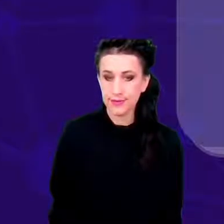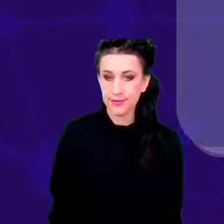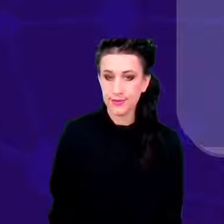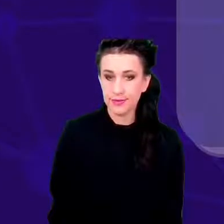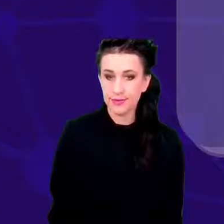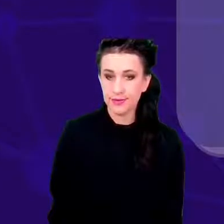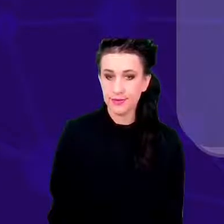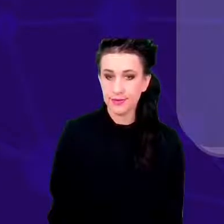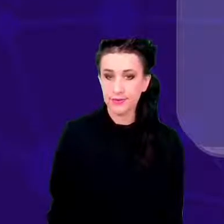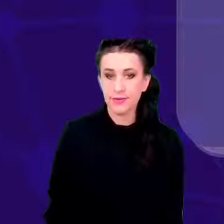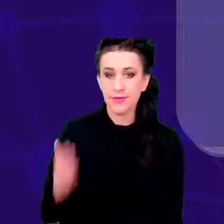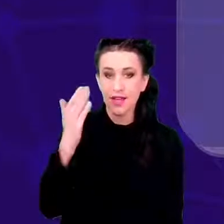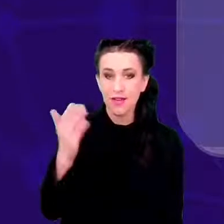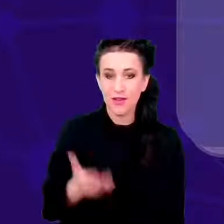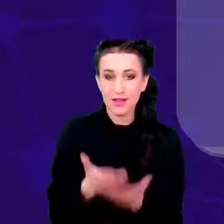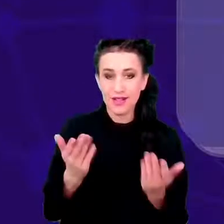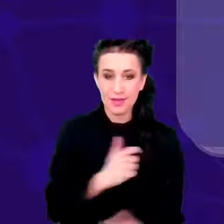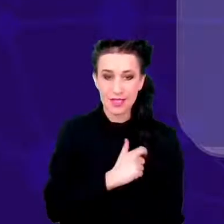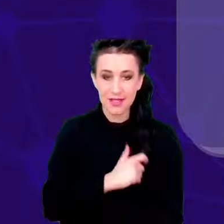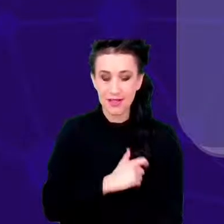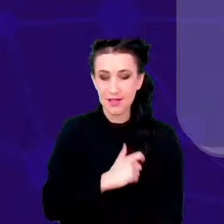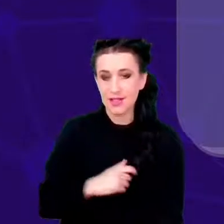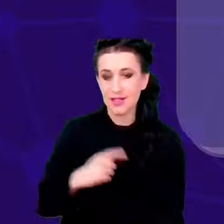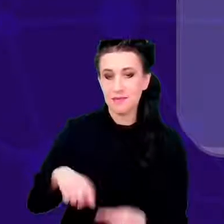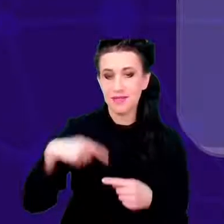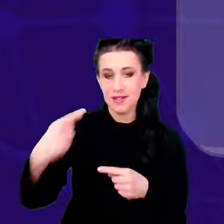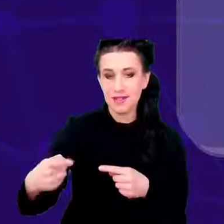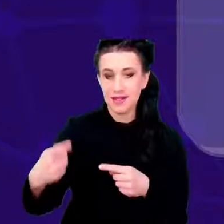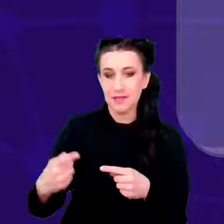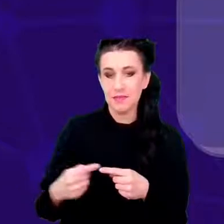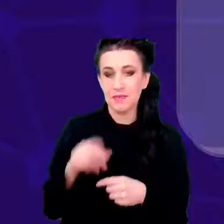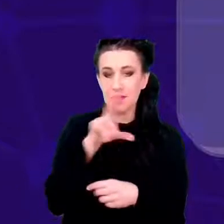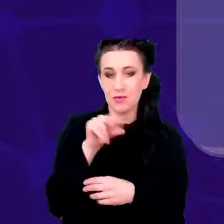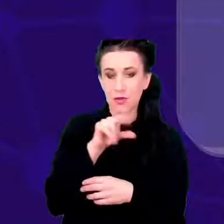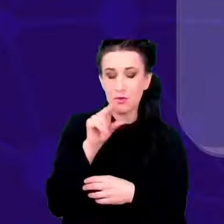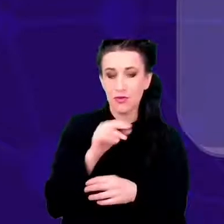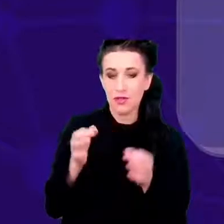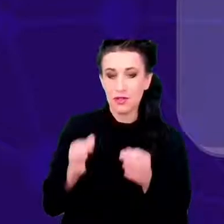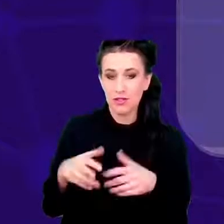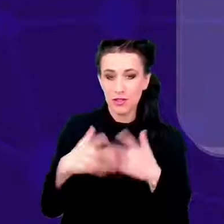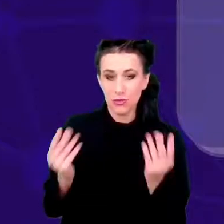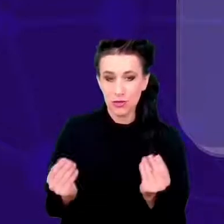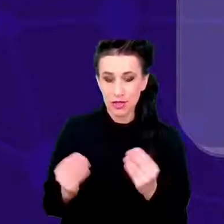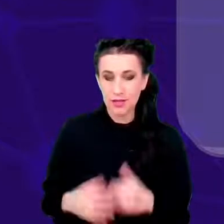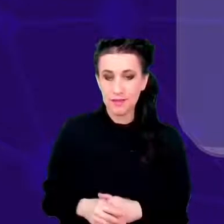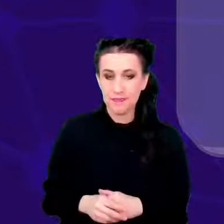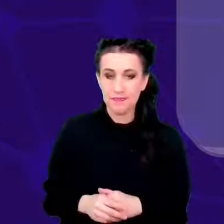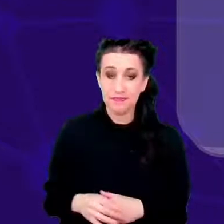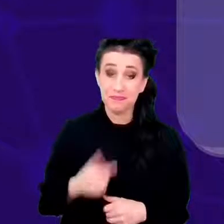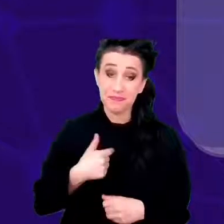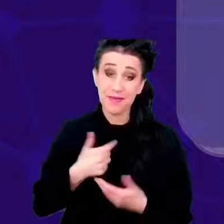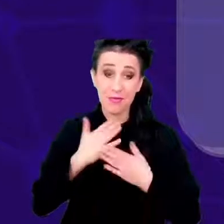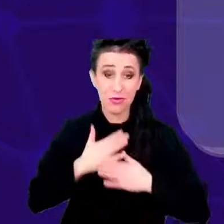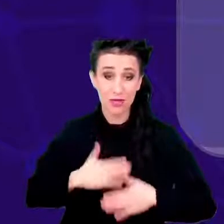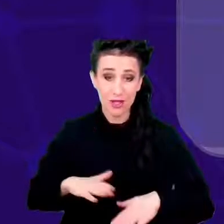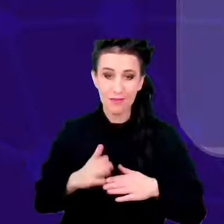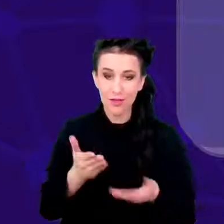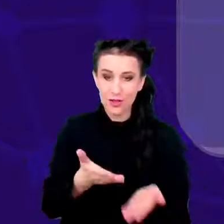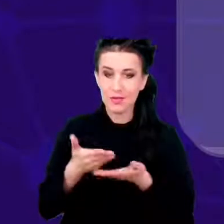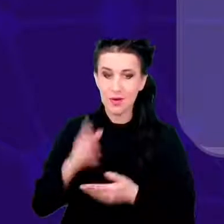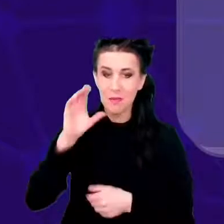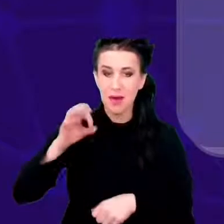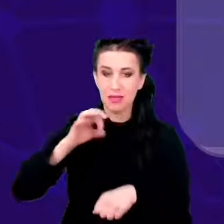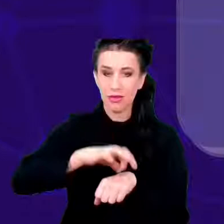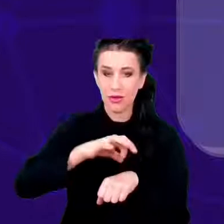Witam Państwa serdecznie. Na kolejnej prelekcji dzisiejszego dnia mam zaszczyt zaprosić Pana doktora Adama